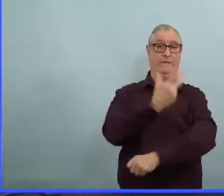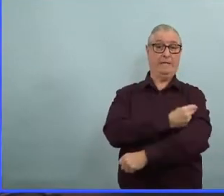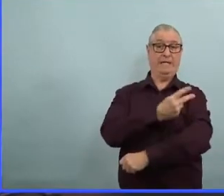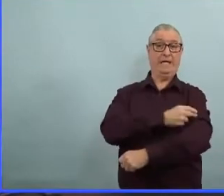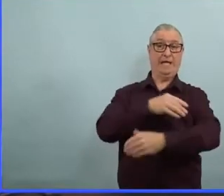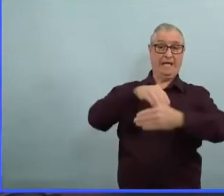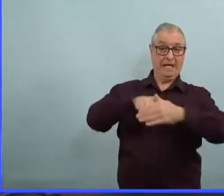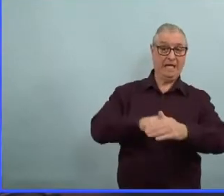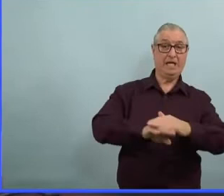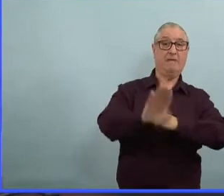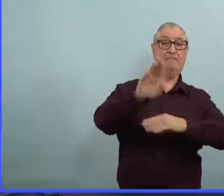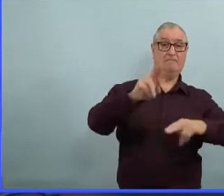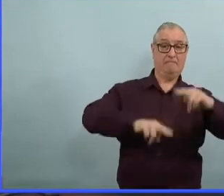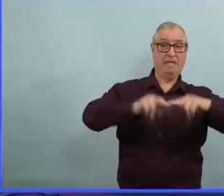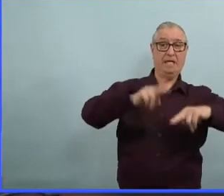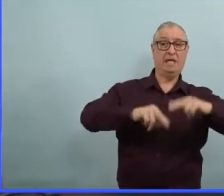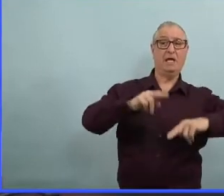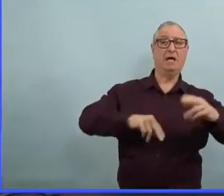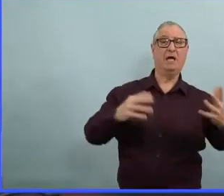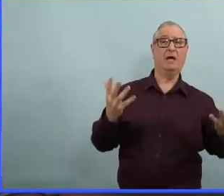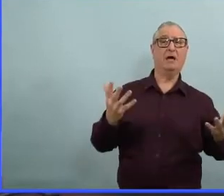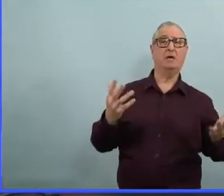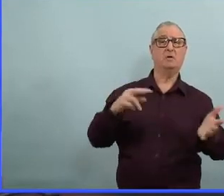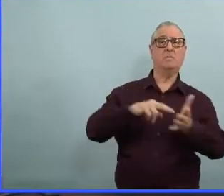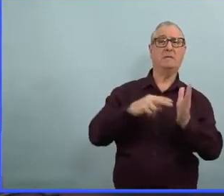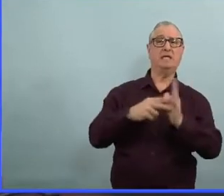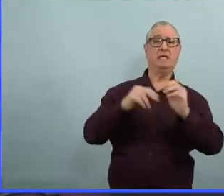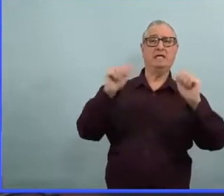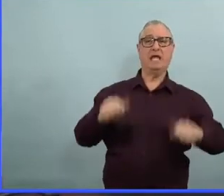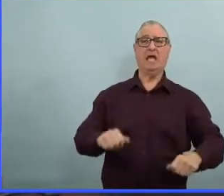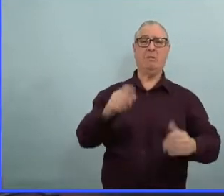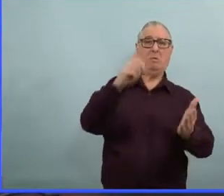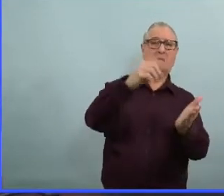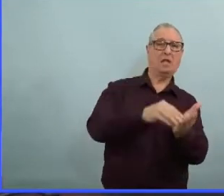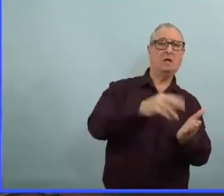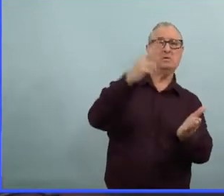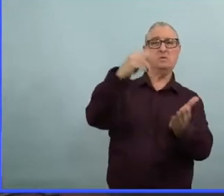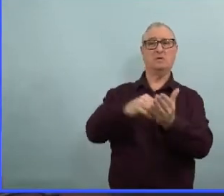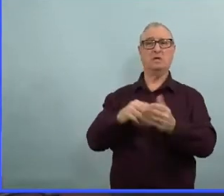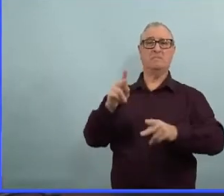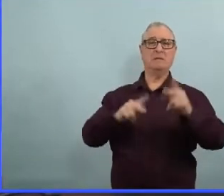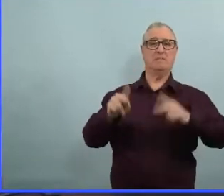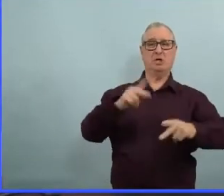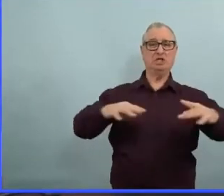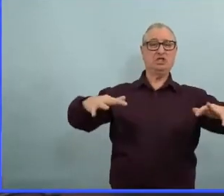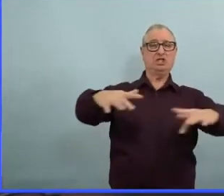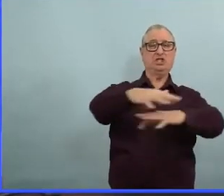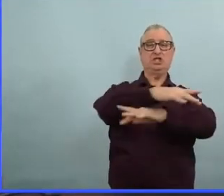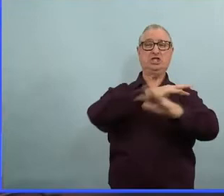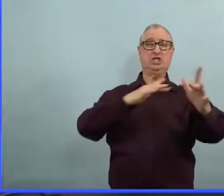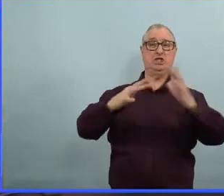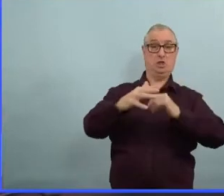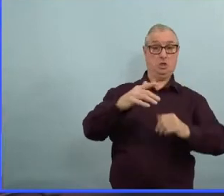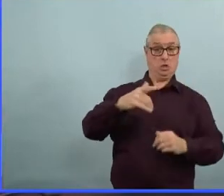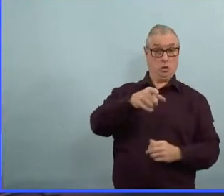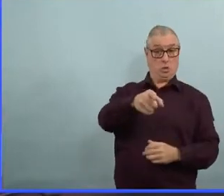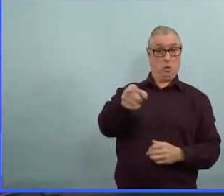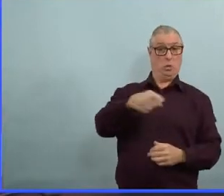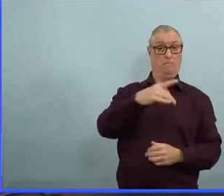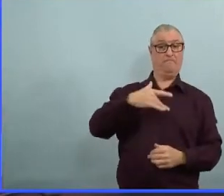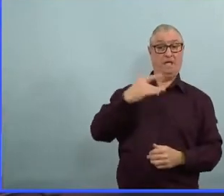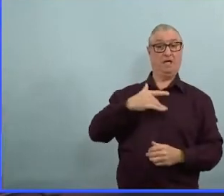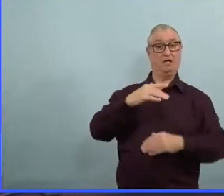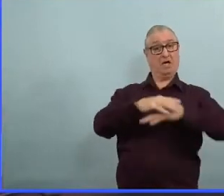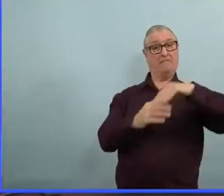Bon, le risque ne sera jamais nul. Les gens qui ont des immunités compromises, qui ont des maladies graves, ce sont des gens qui ont toujours